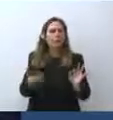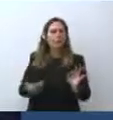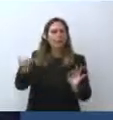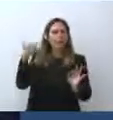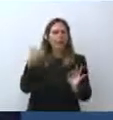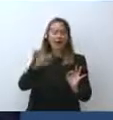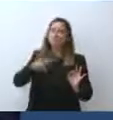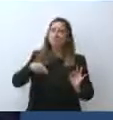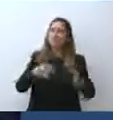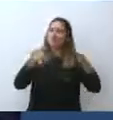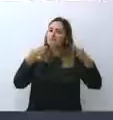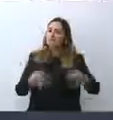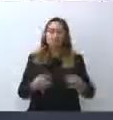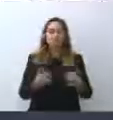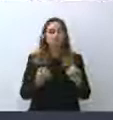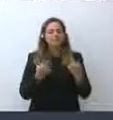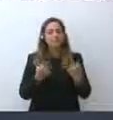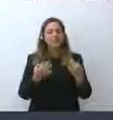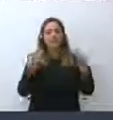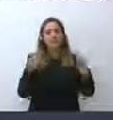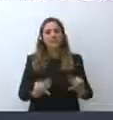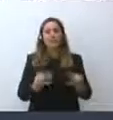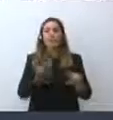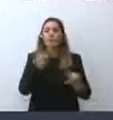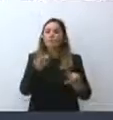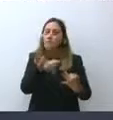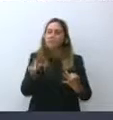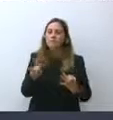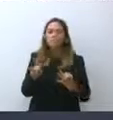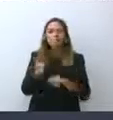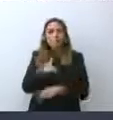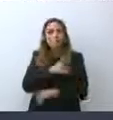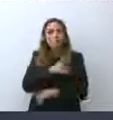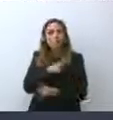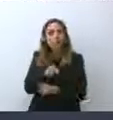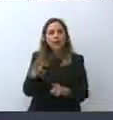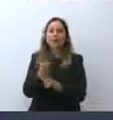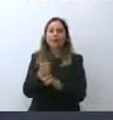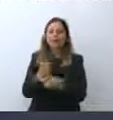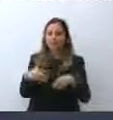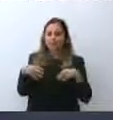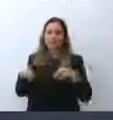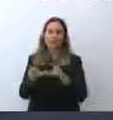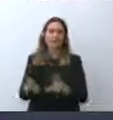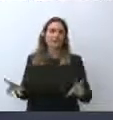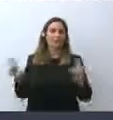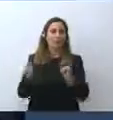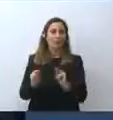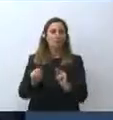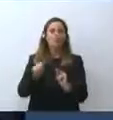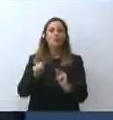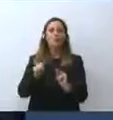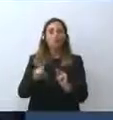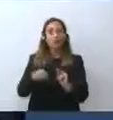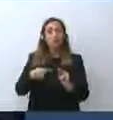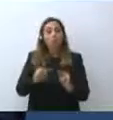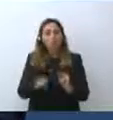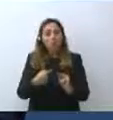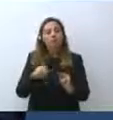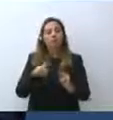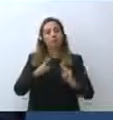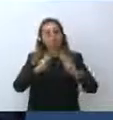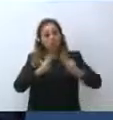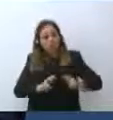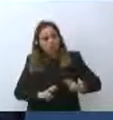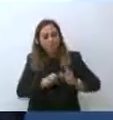deciso con forza di riportare i ragazzi in presenza. Dopodiché allora abbiamo fatto gli esami, vi